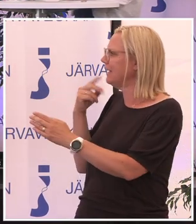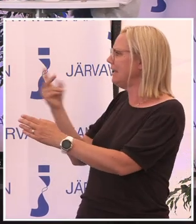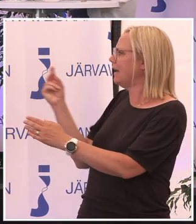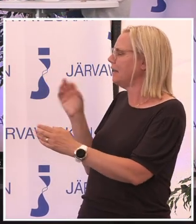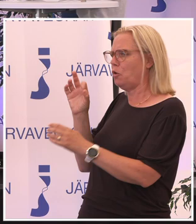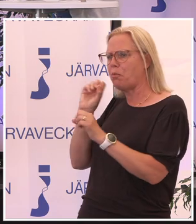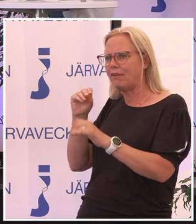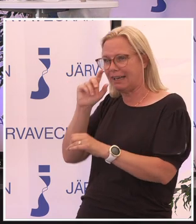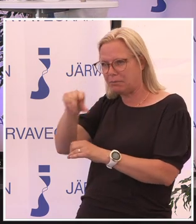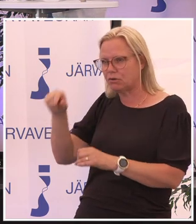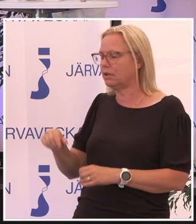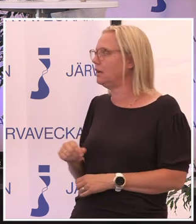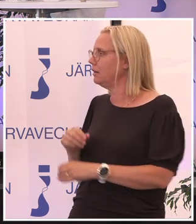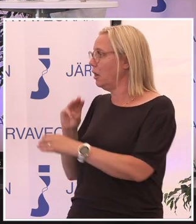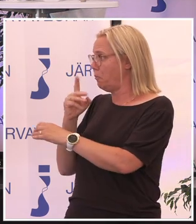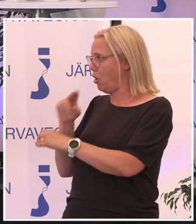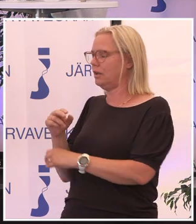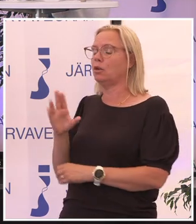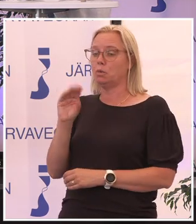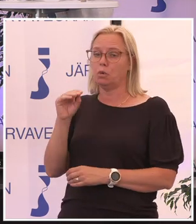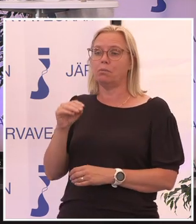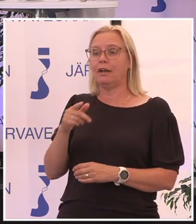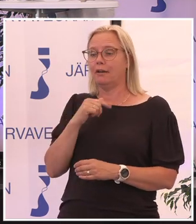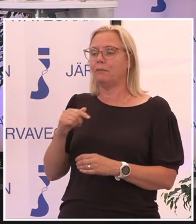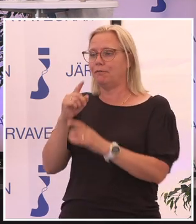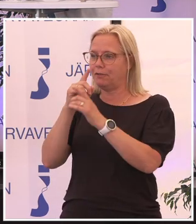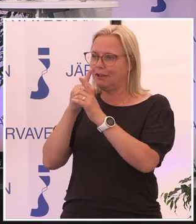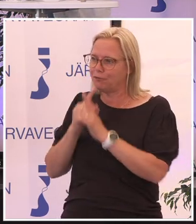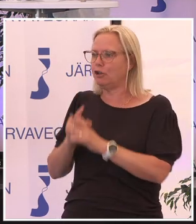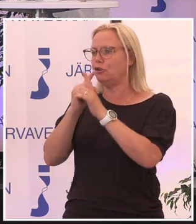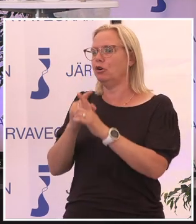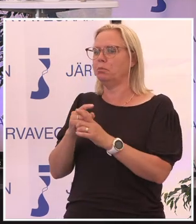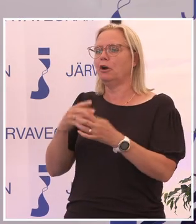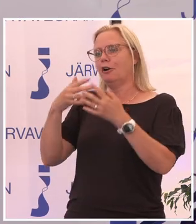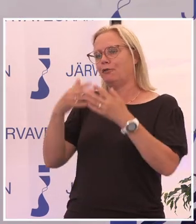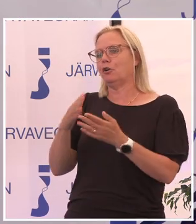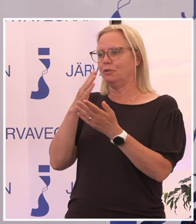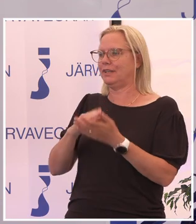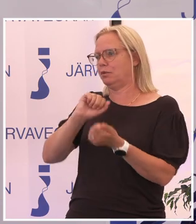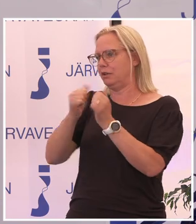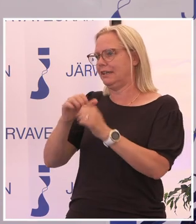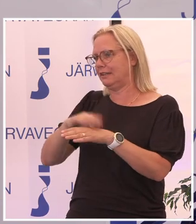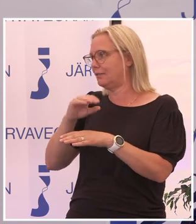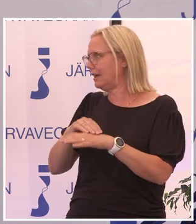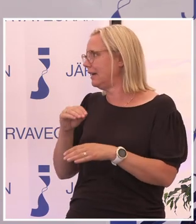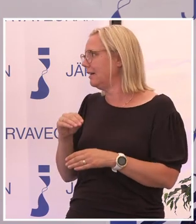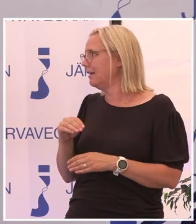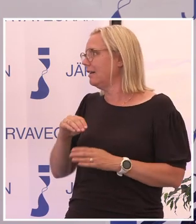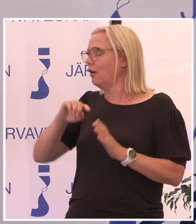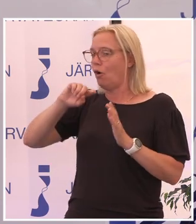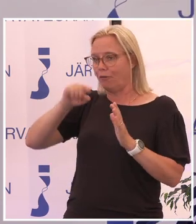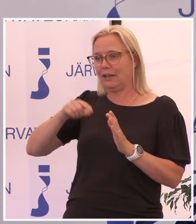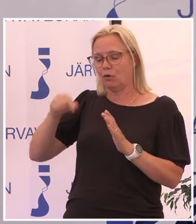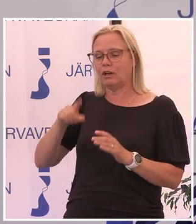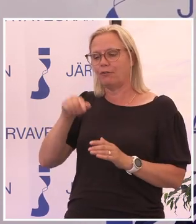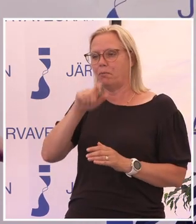personen? Men personer med funktionsnedsättning, vi följer ju upp funktionsnedsättningen i Sverige och villkoren för personer med